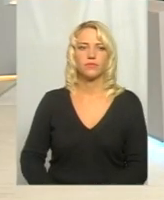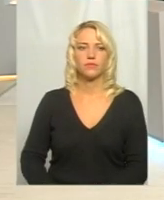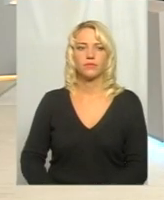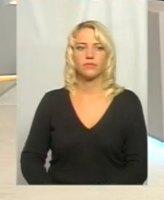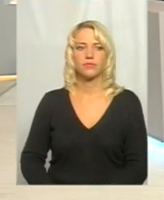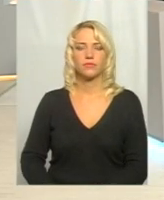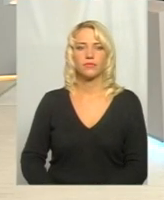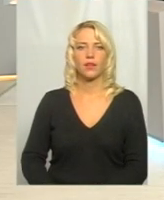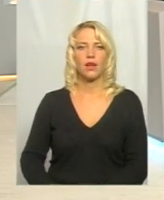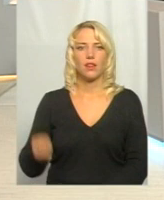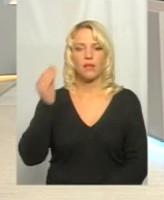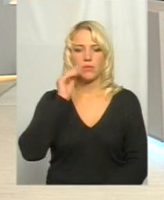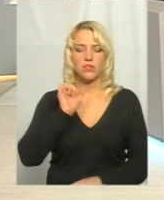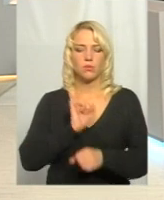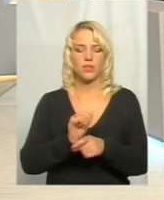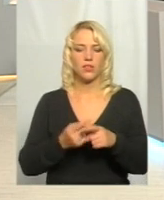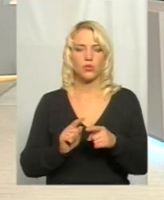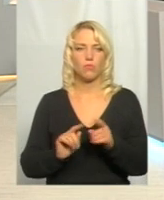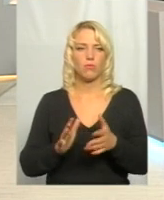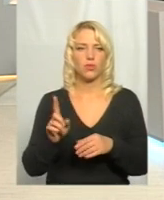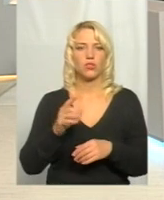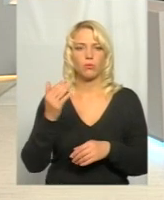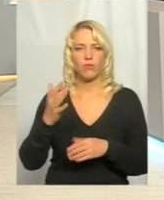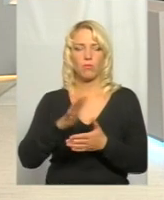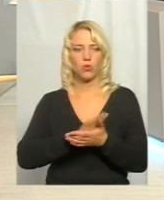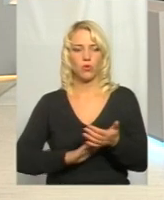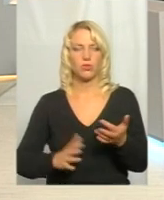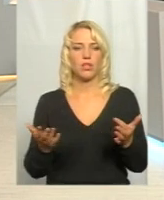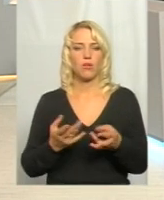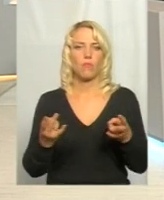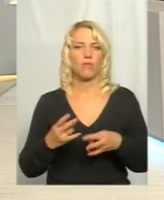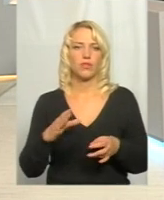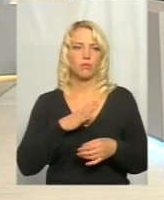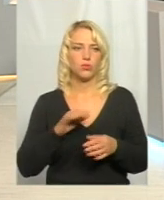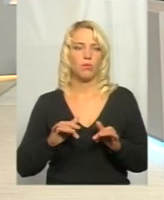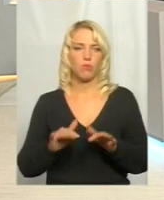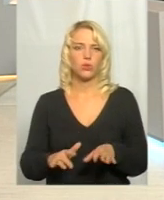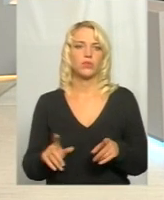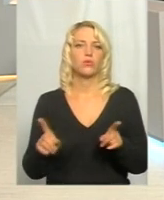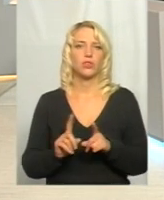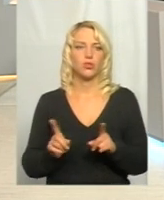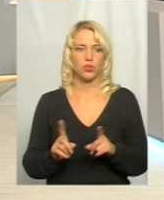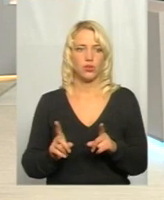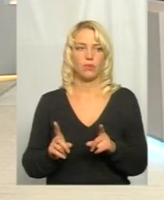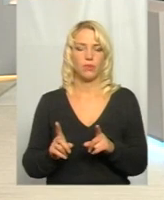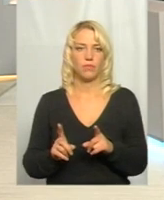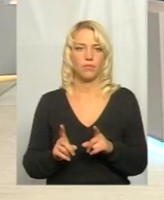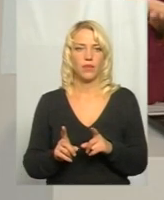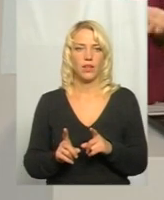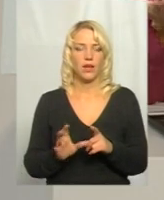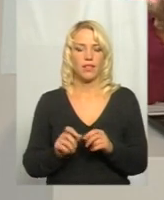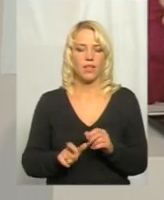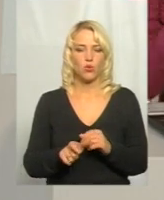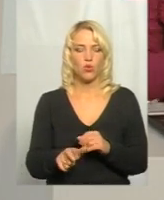Ну, мисно зупинили на цьому моменті, аби ви продовжили, якою має бути процедура для того, щоб на